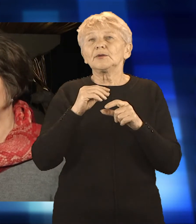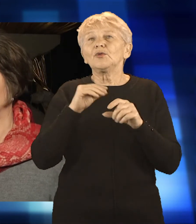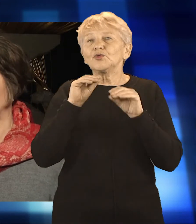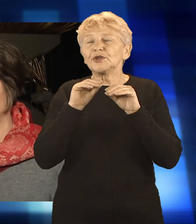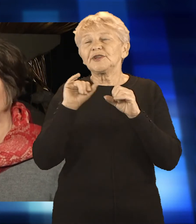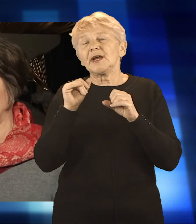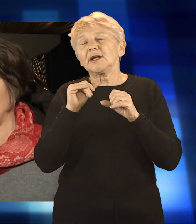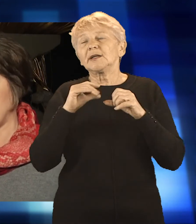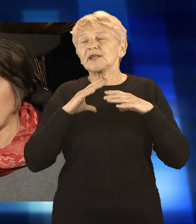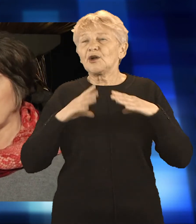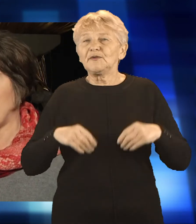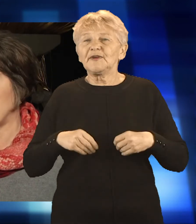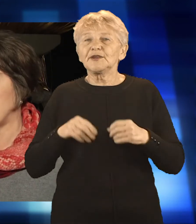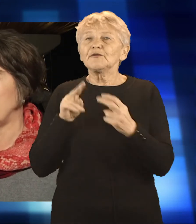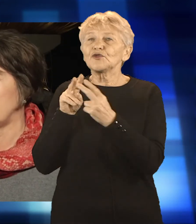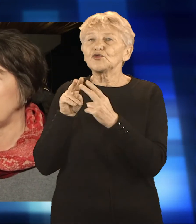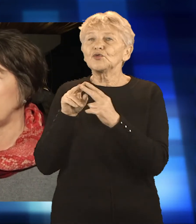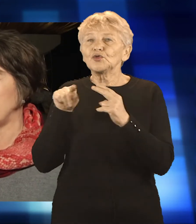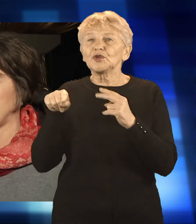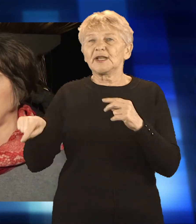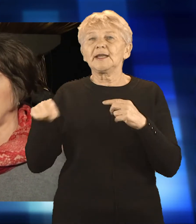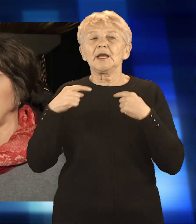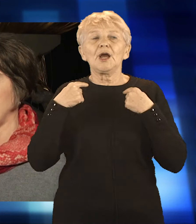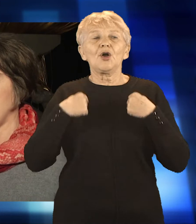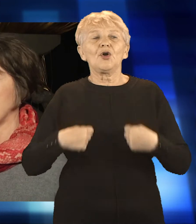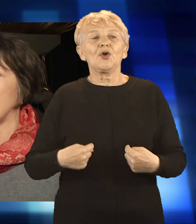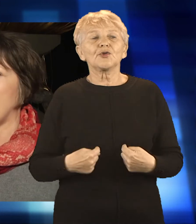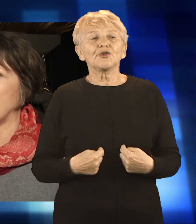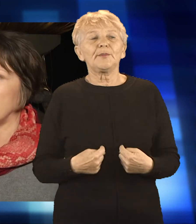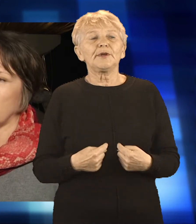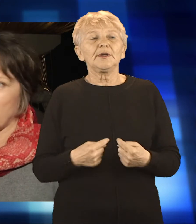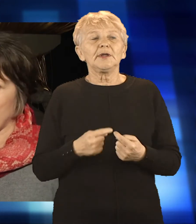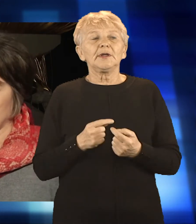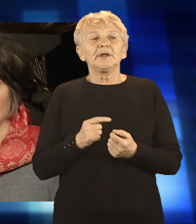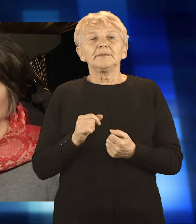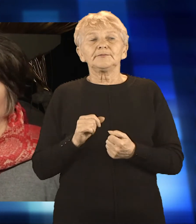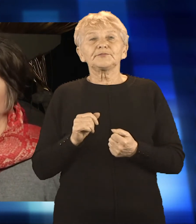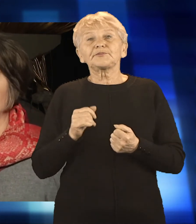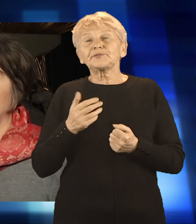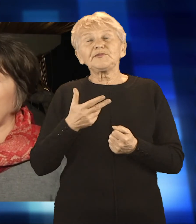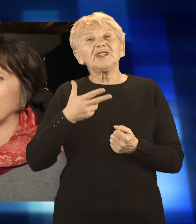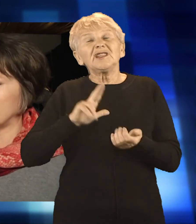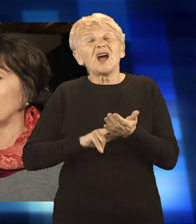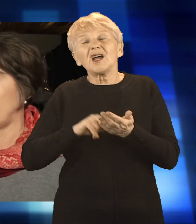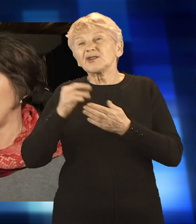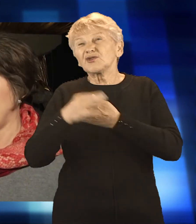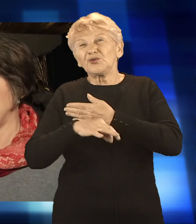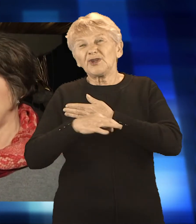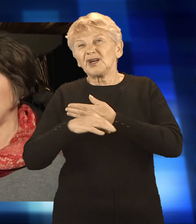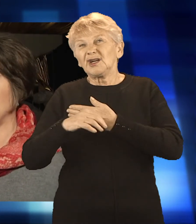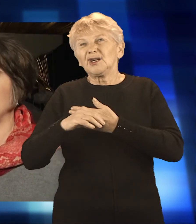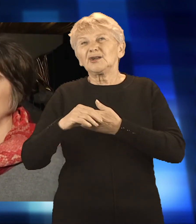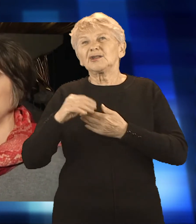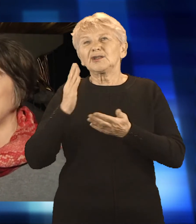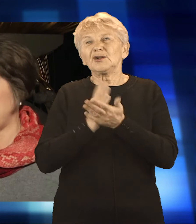Można zweryfikować metody, o których dowiadujemy się na podyplomowych studiach o praktyczną stronę.